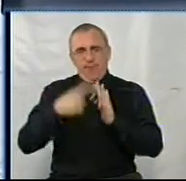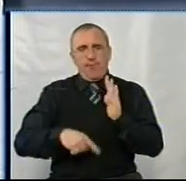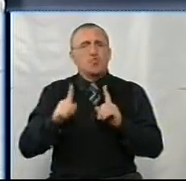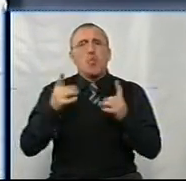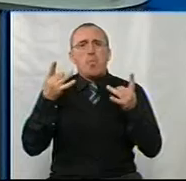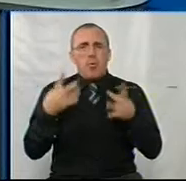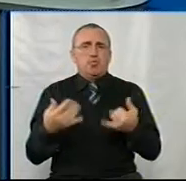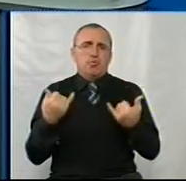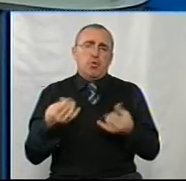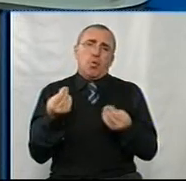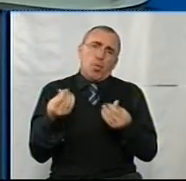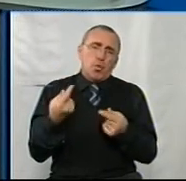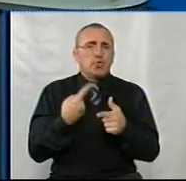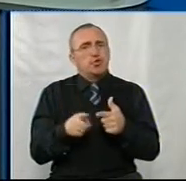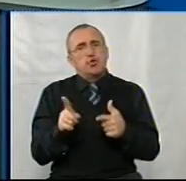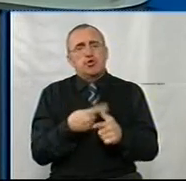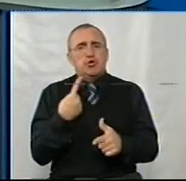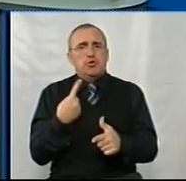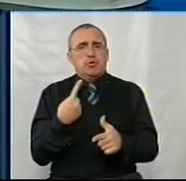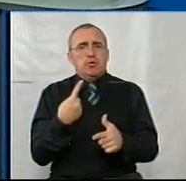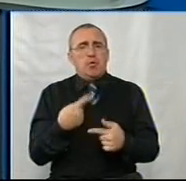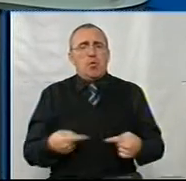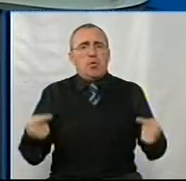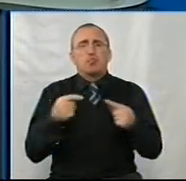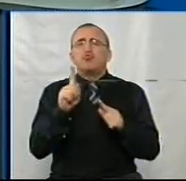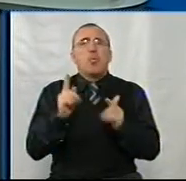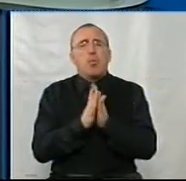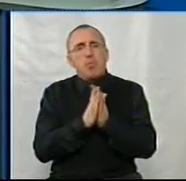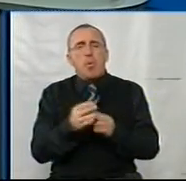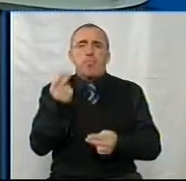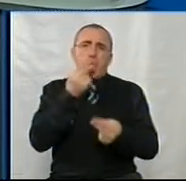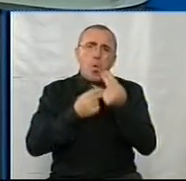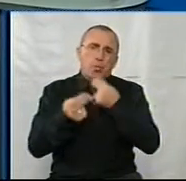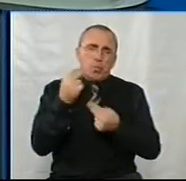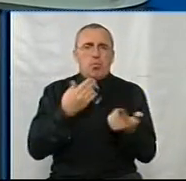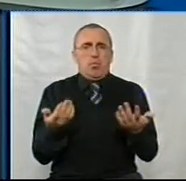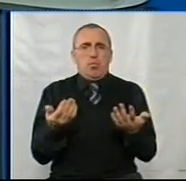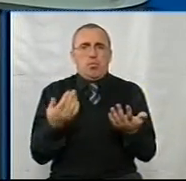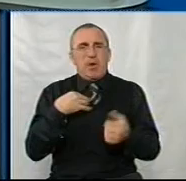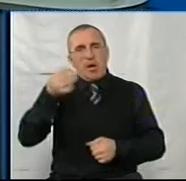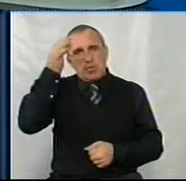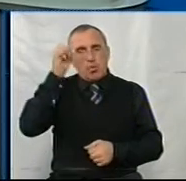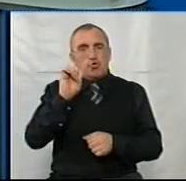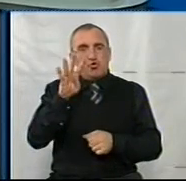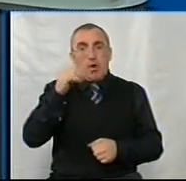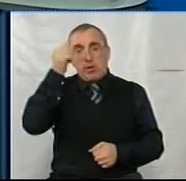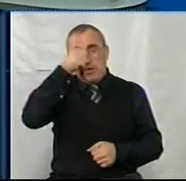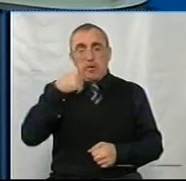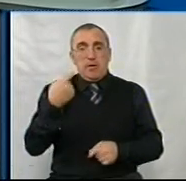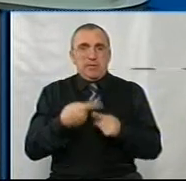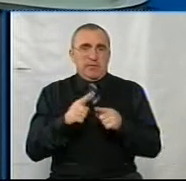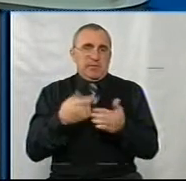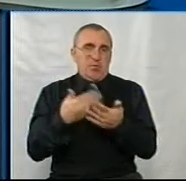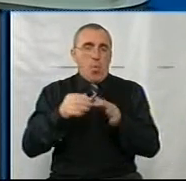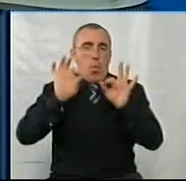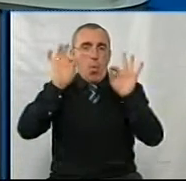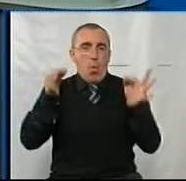простіше от сьогодні? Гроші чи все ж таки конкретно що просять? Продукти? Я просто згадую, там 14 рік, це вже десь